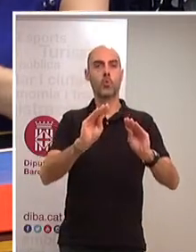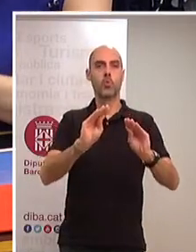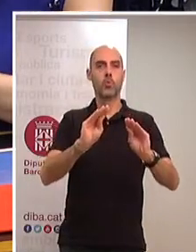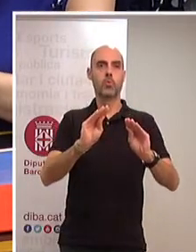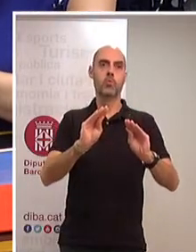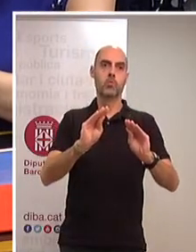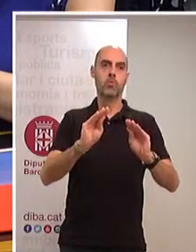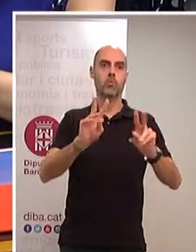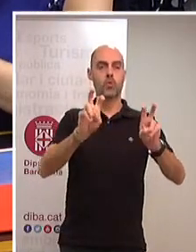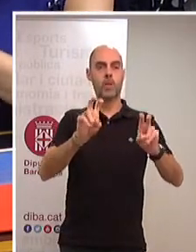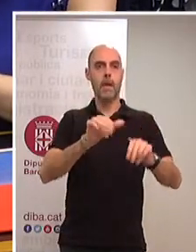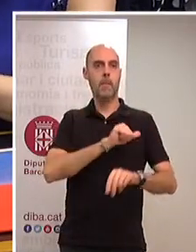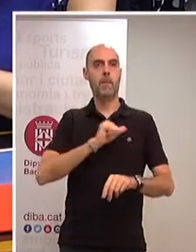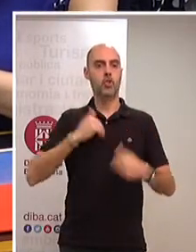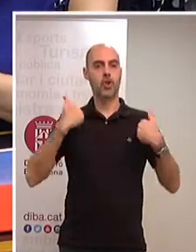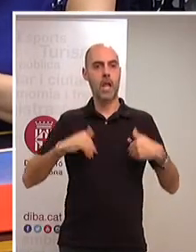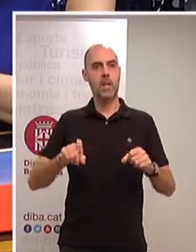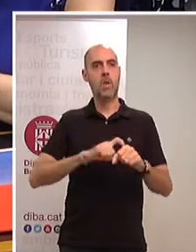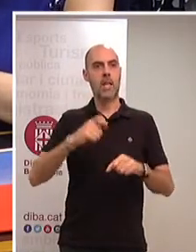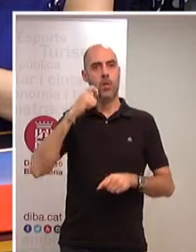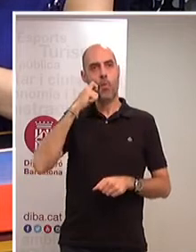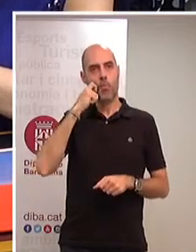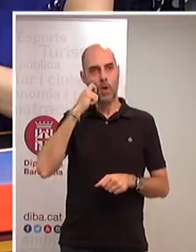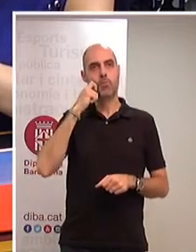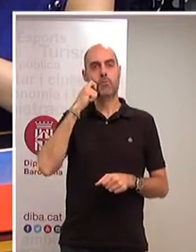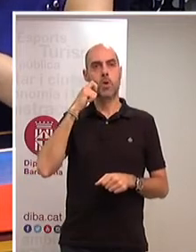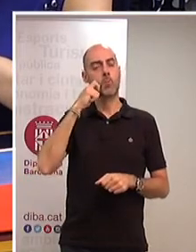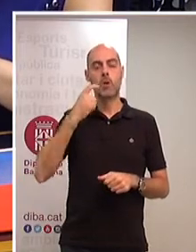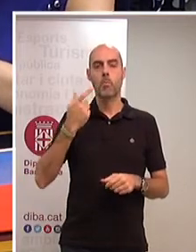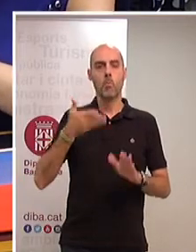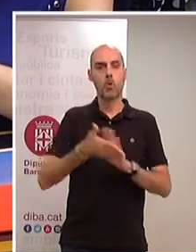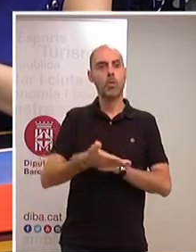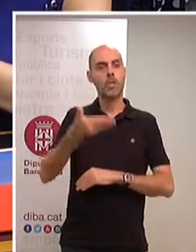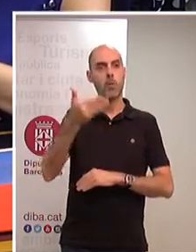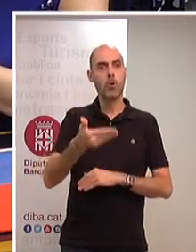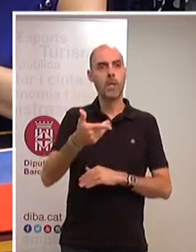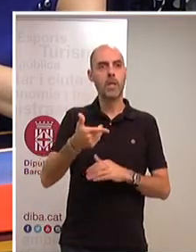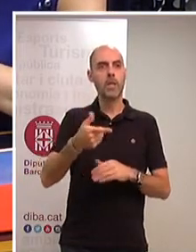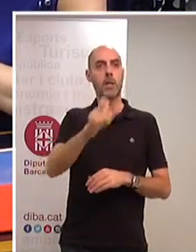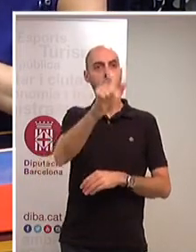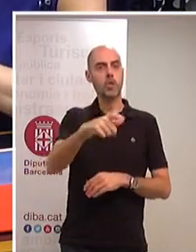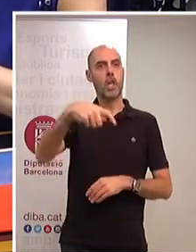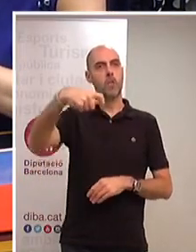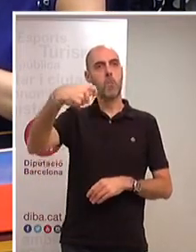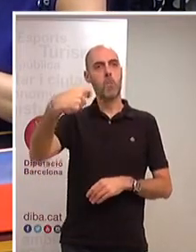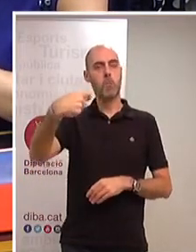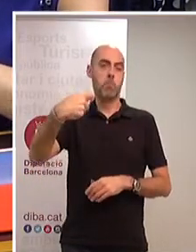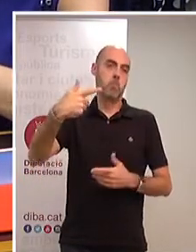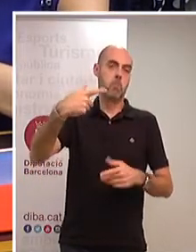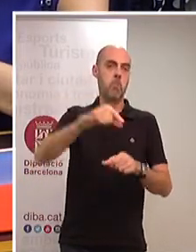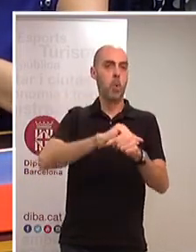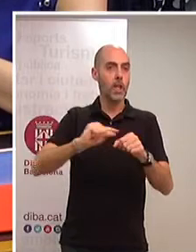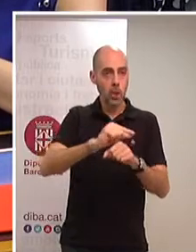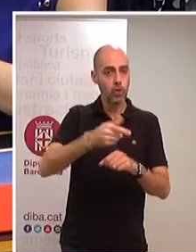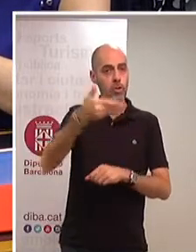cas personal i humana, perquè també és important. És important tenir grans polítics, grans polítiques, capaces de tirar